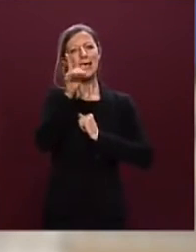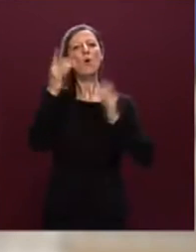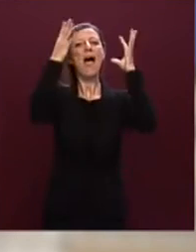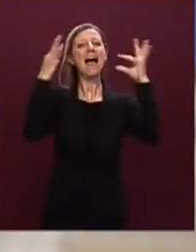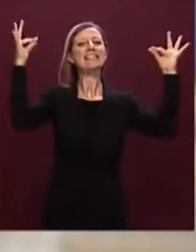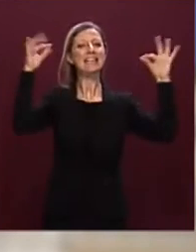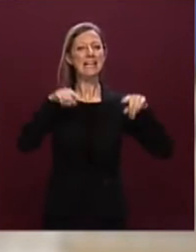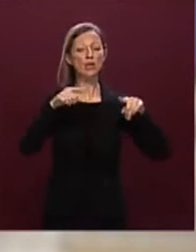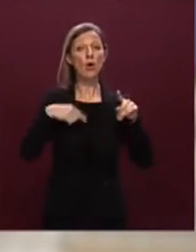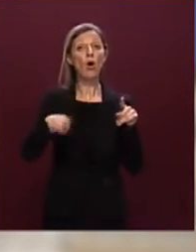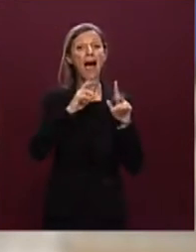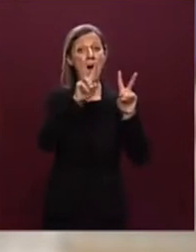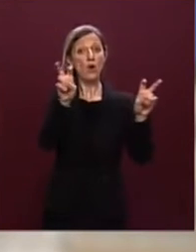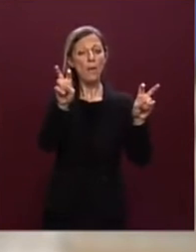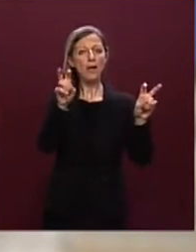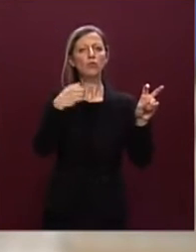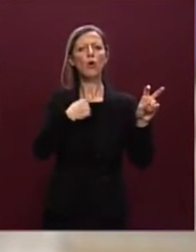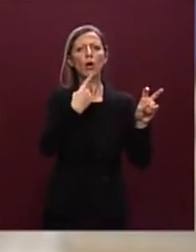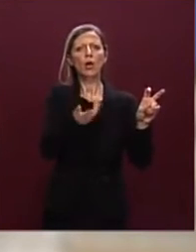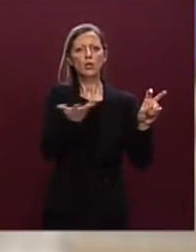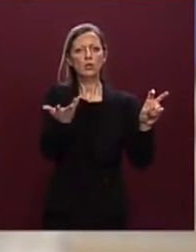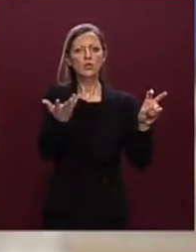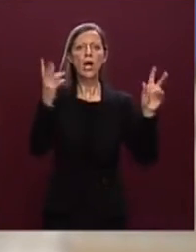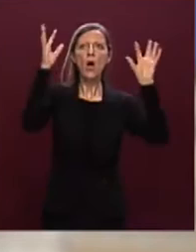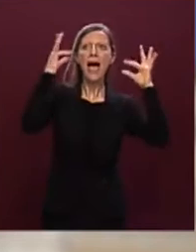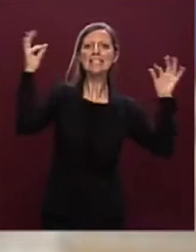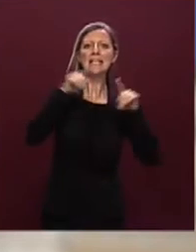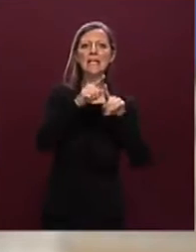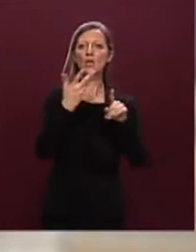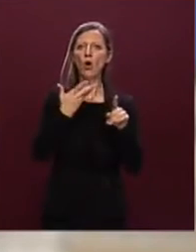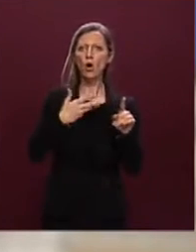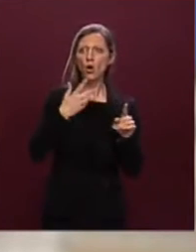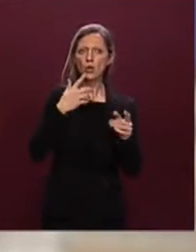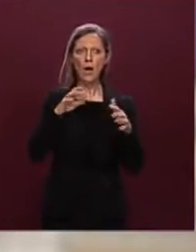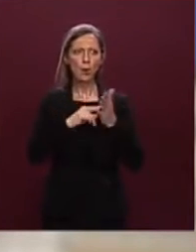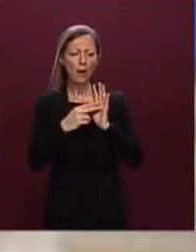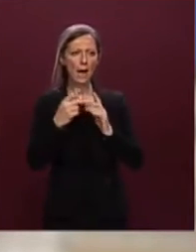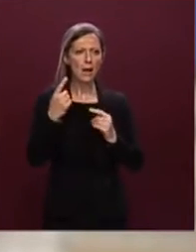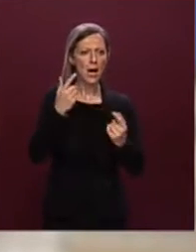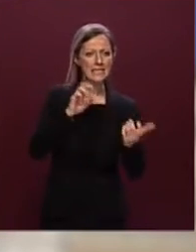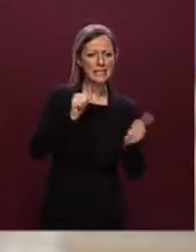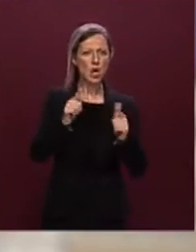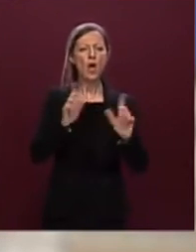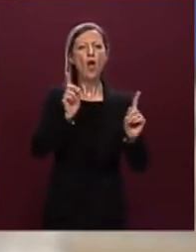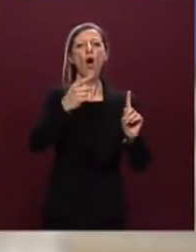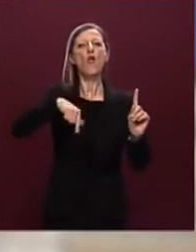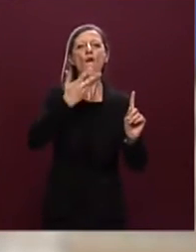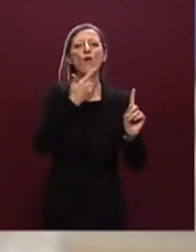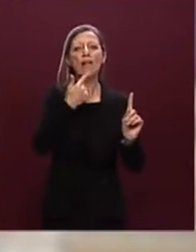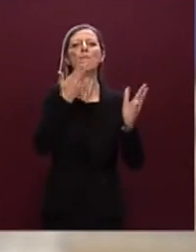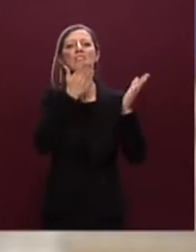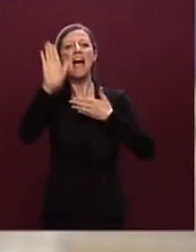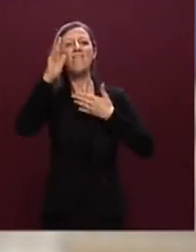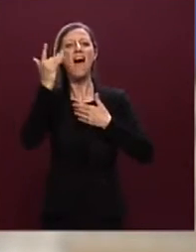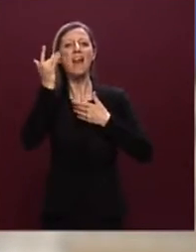nido non stiamo mettendo in discussione gli asili nido come si dice stiamo lavorando per salvare gli asili nido dal